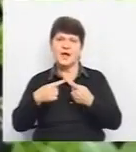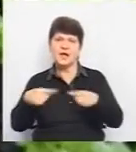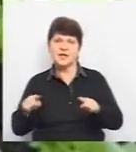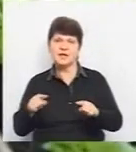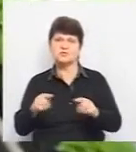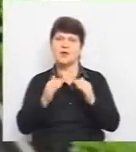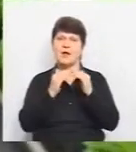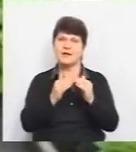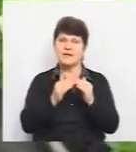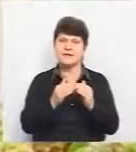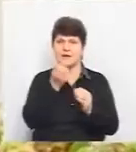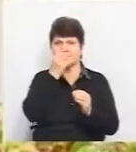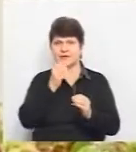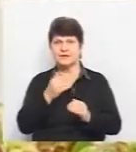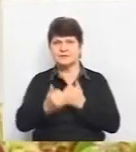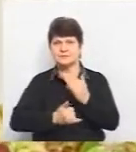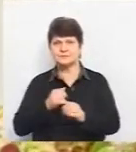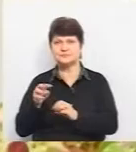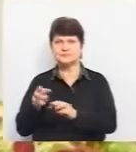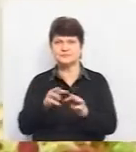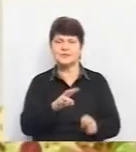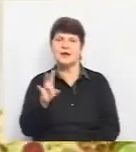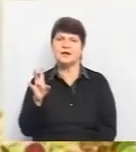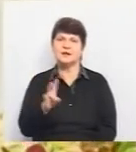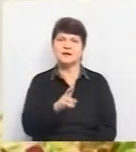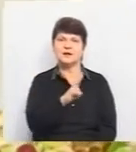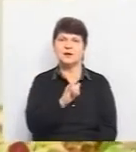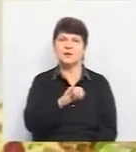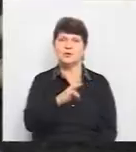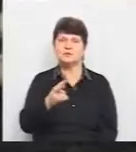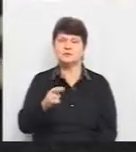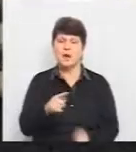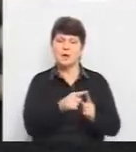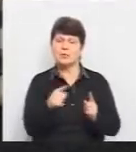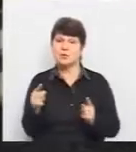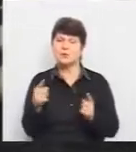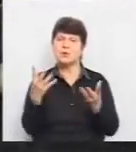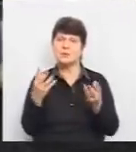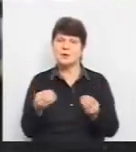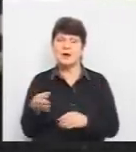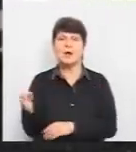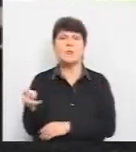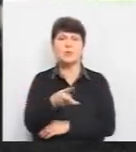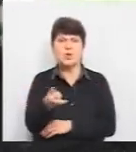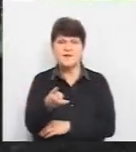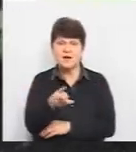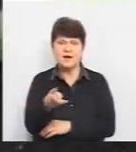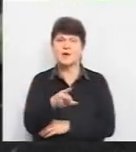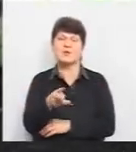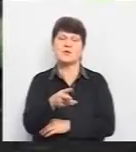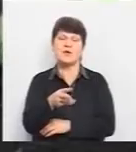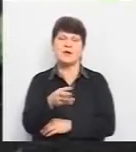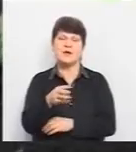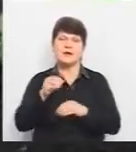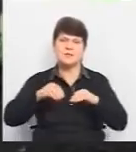теплиця. Тут за квітами доглядає Надія Ключківська. Каже, протягом дня їх поливають, розсаджують, підживлюють, та дивляться, щоб не завелися шкідники.